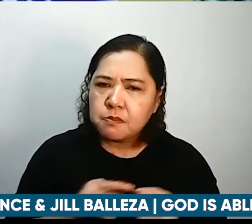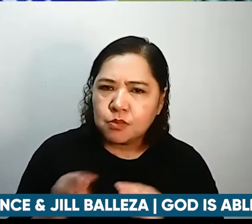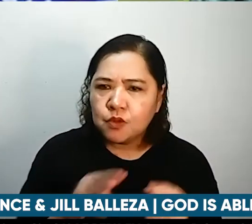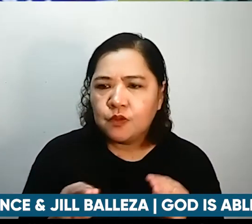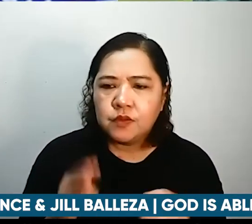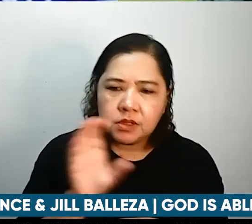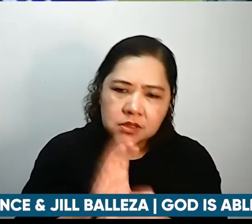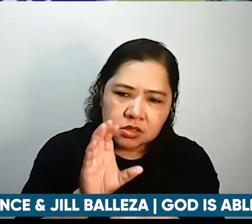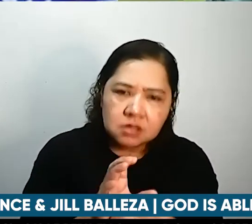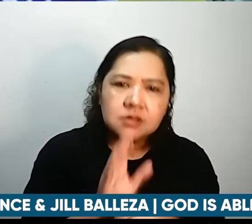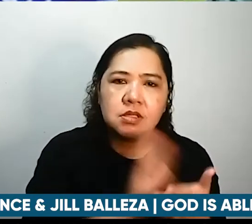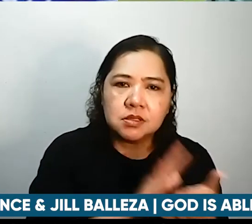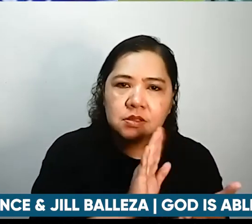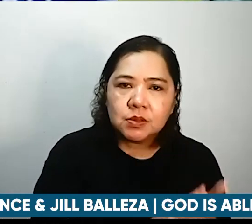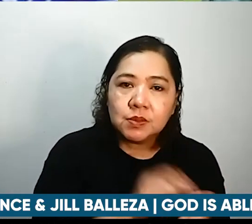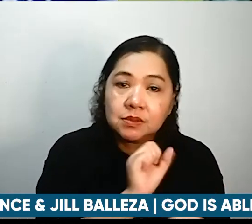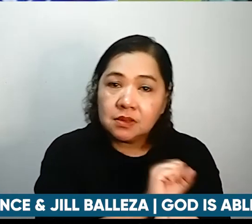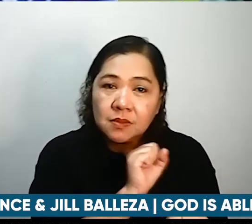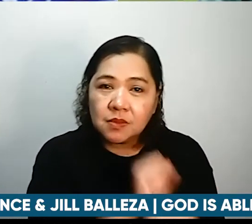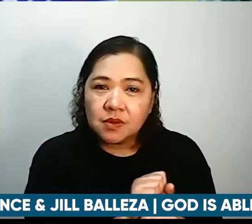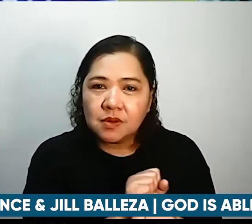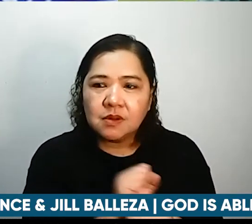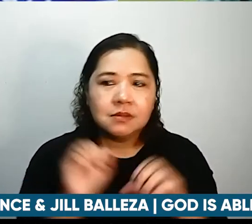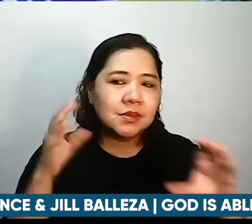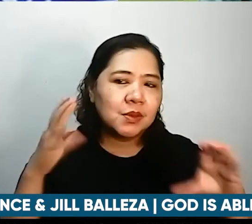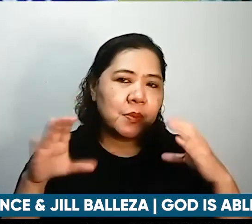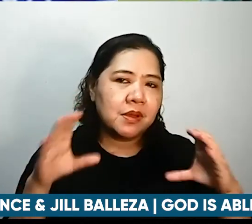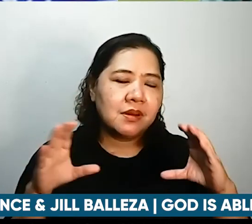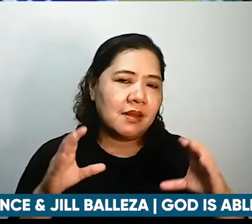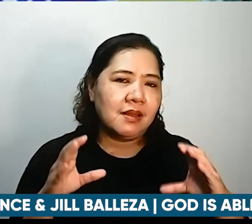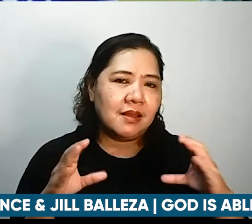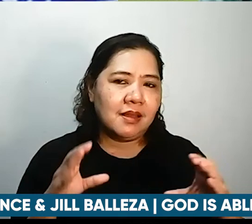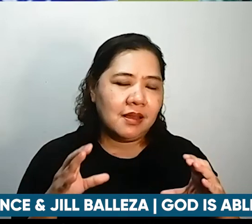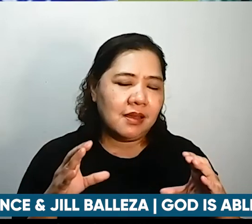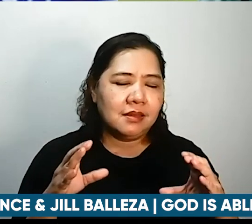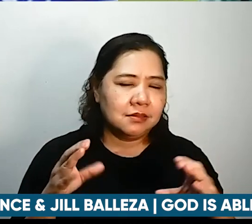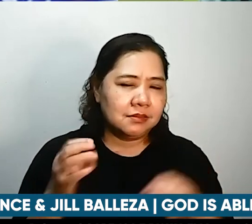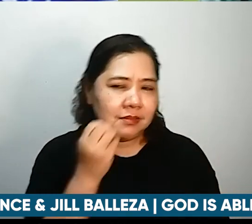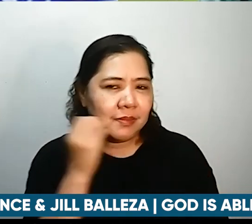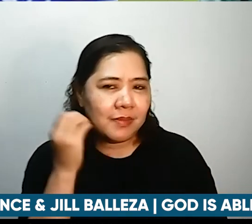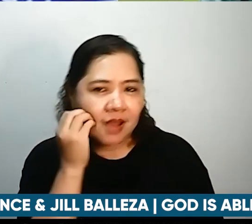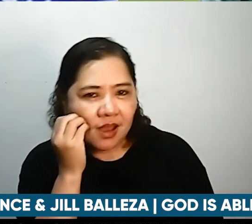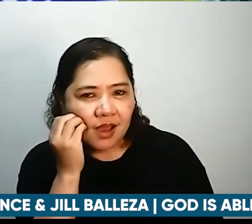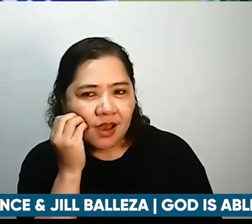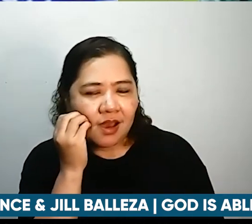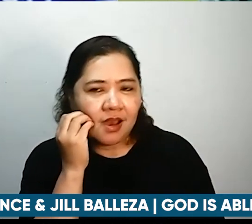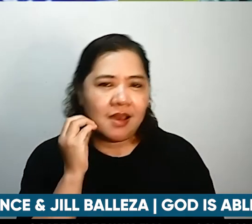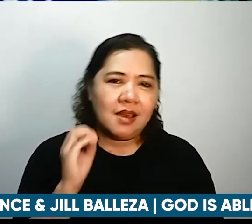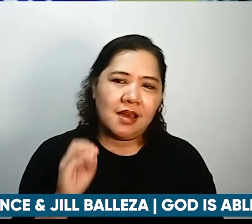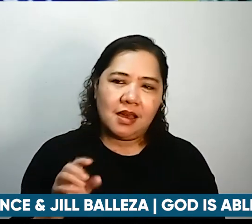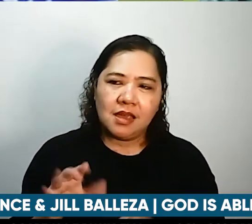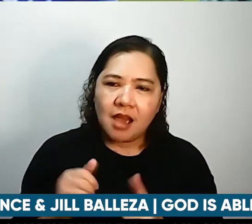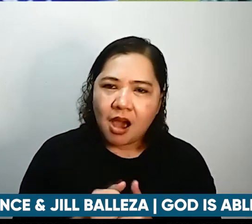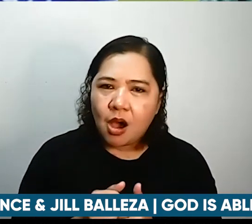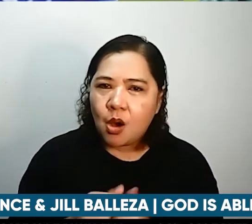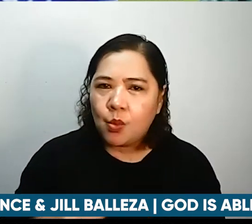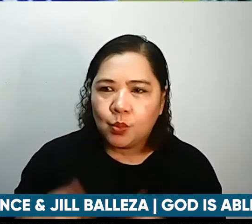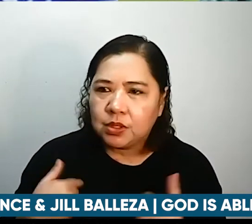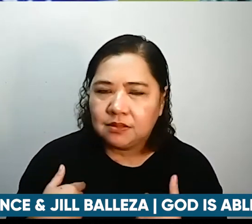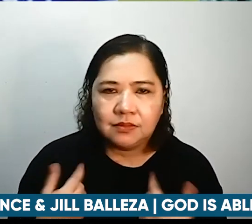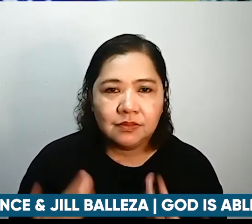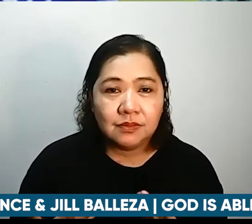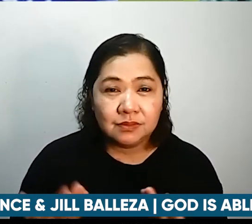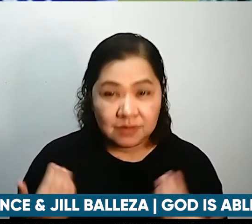natin kumpara sa kinikilos natin pagdating sa sarili nating tahanan may difference ba? Although